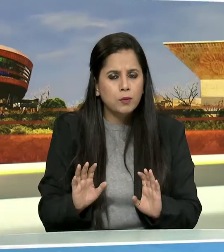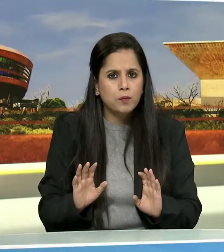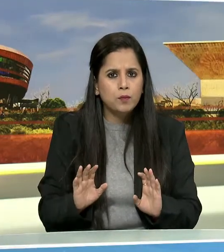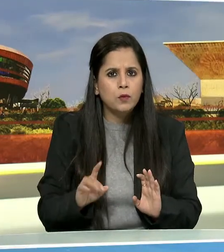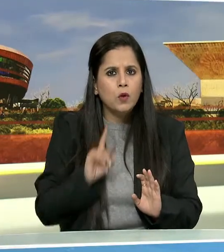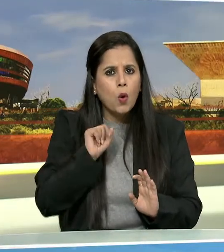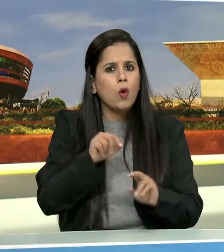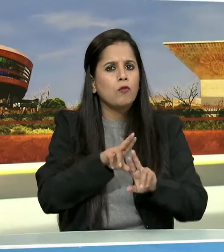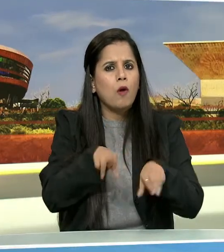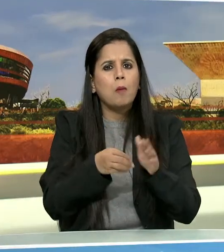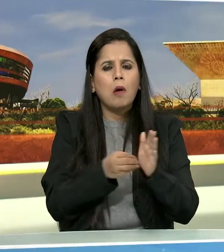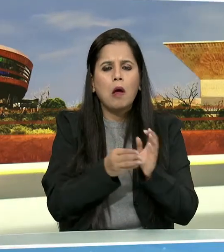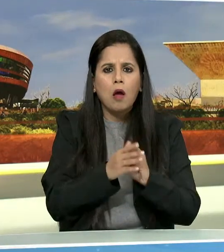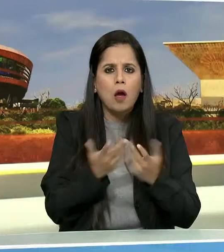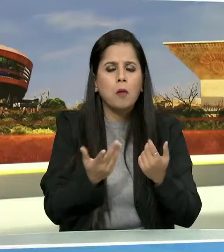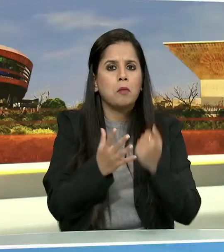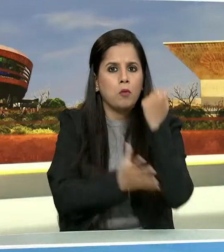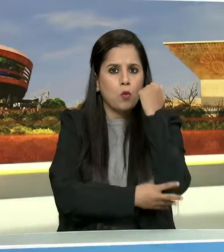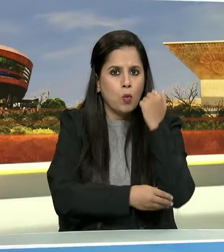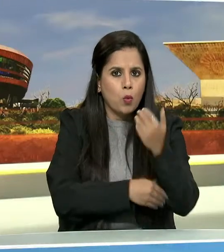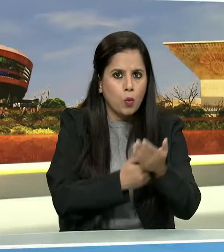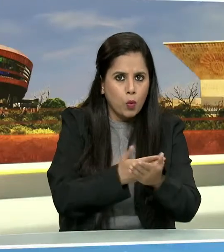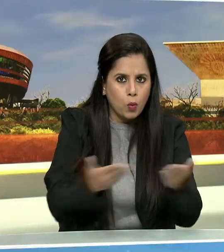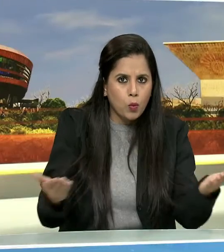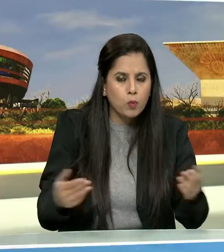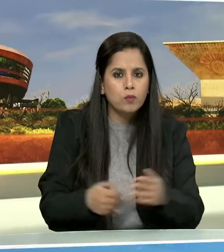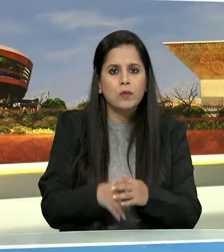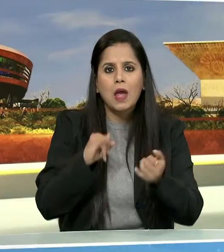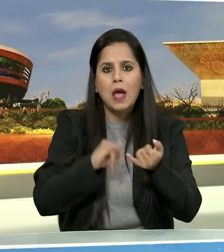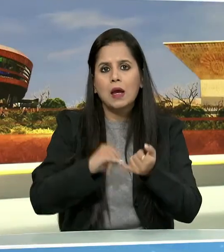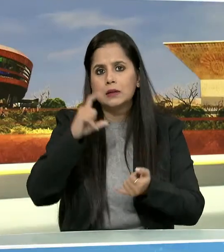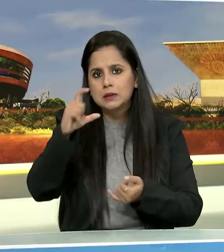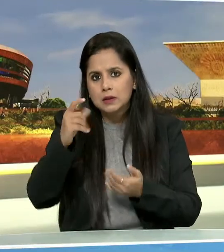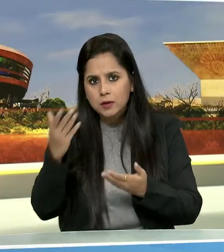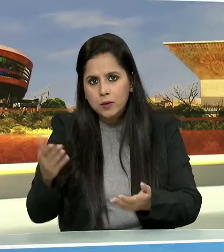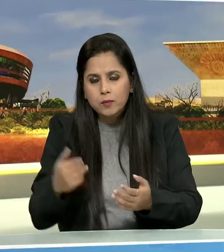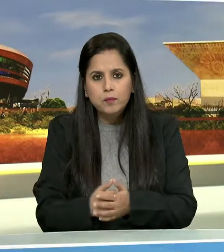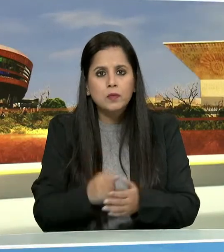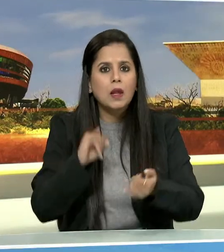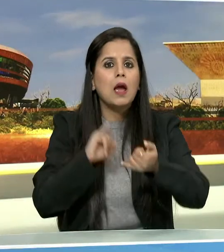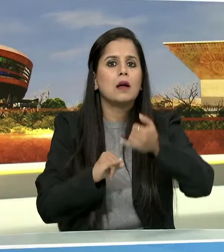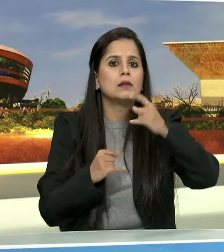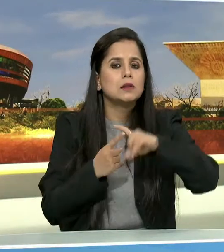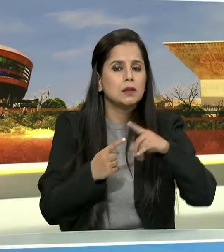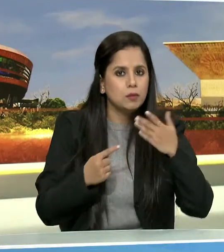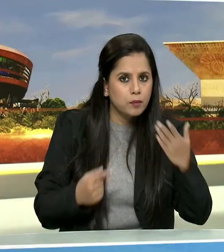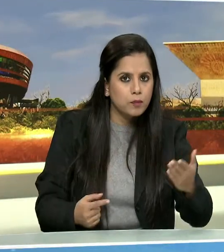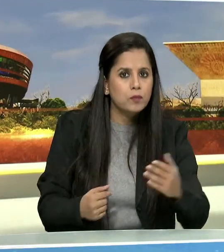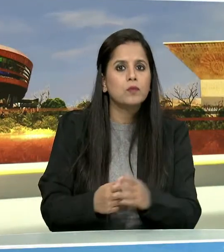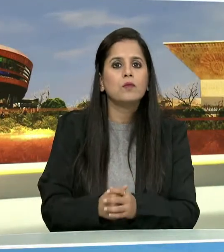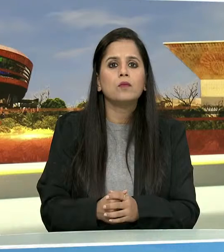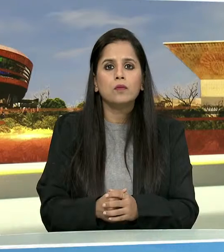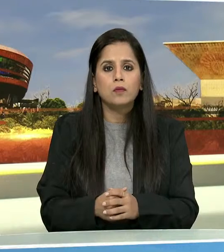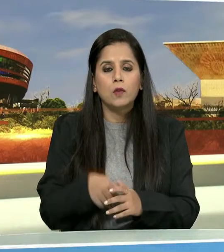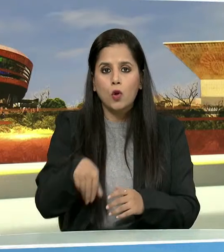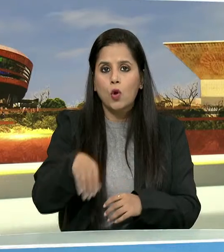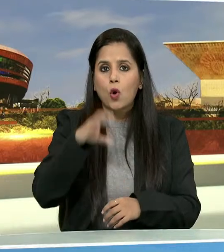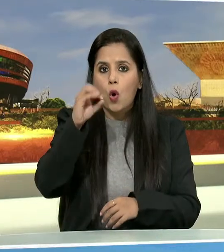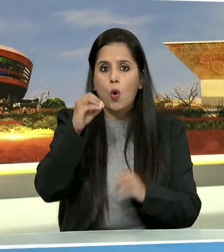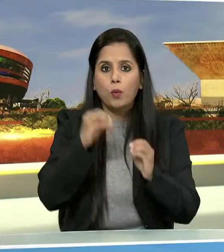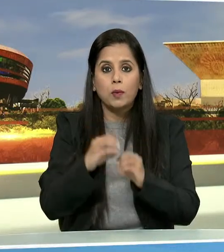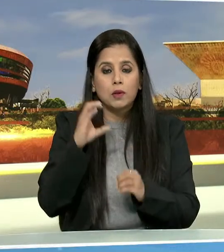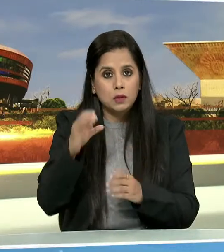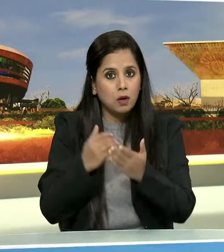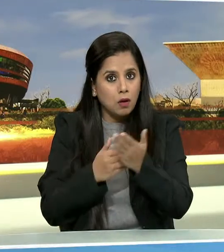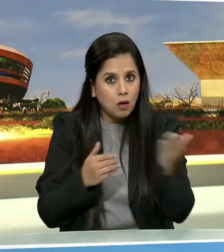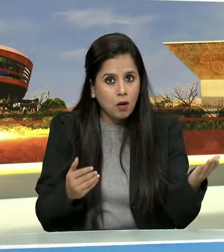गरीब एस्सी एस्टी और बीसी को